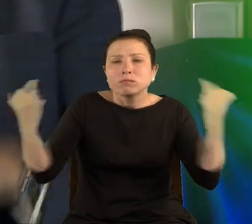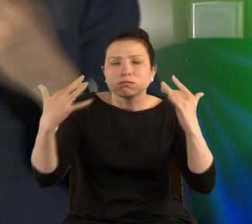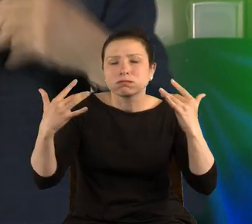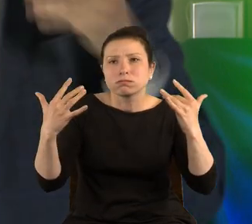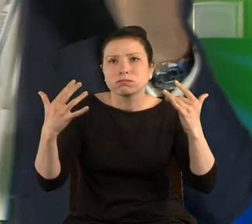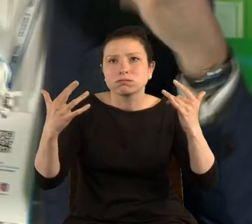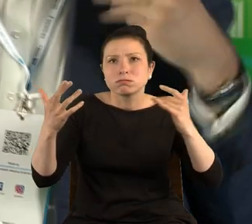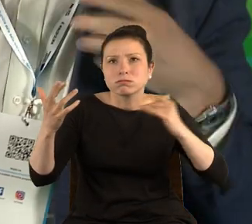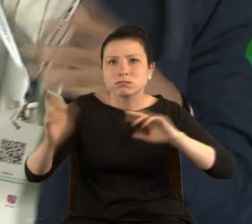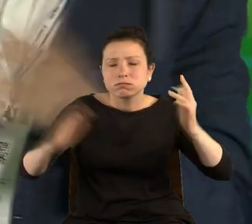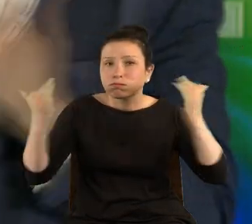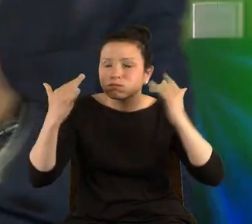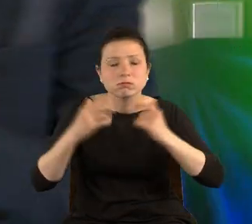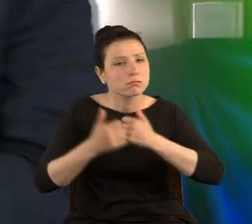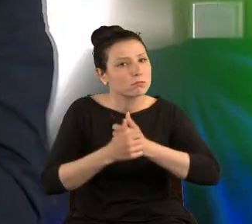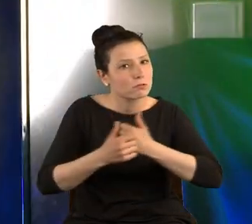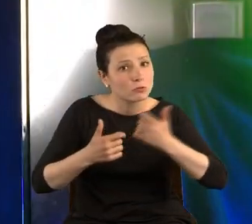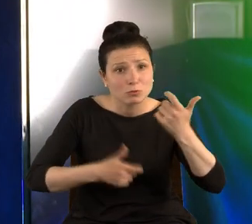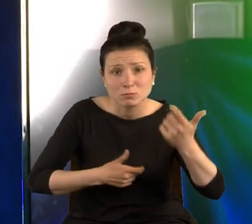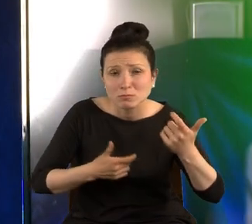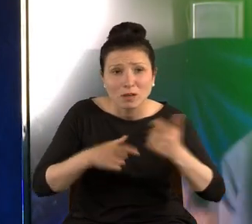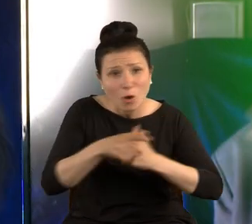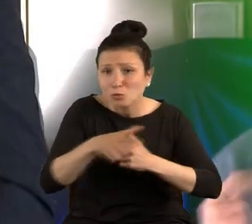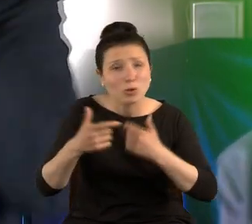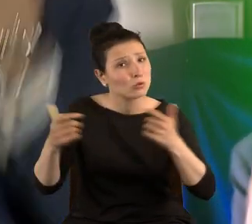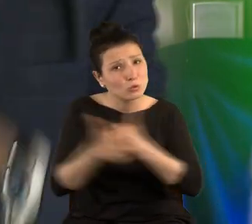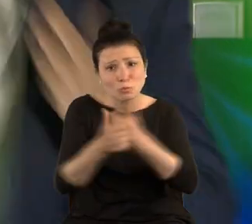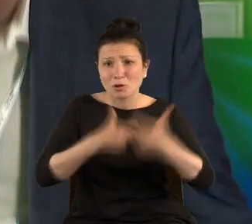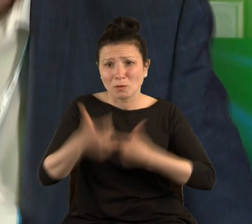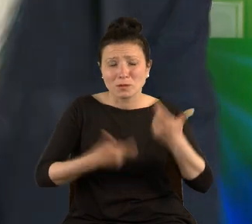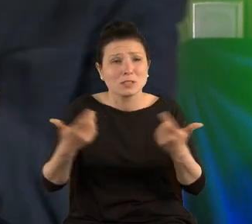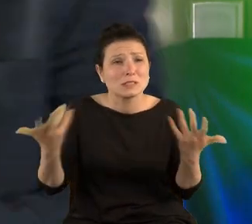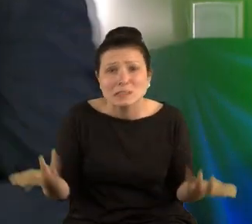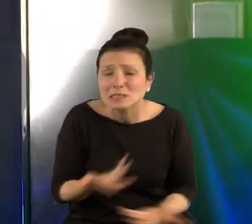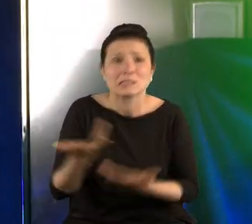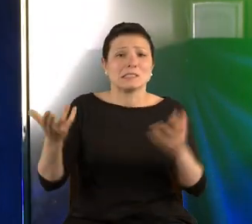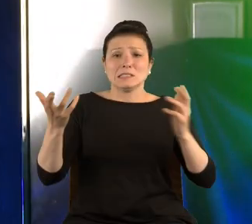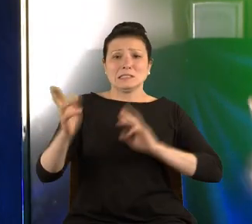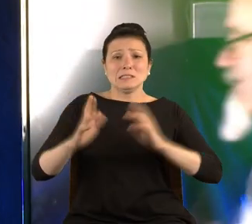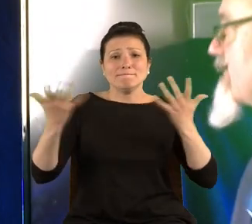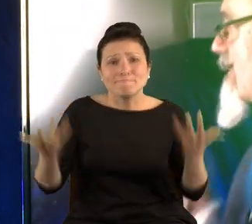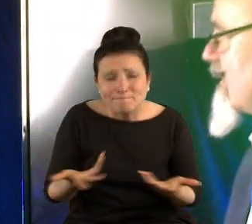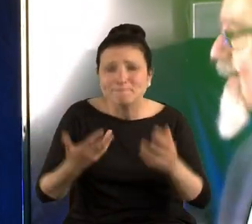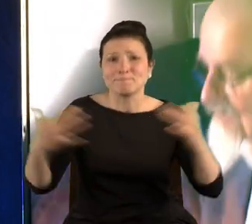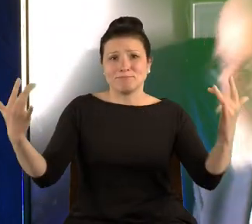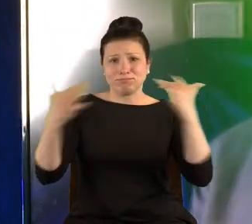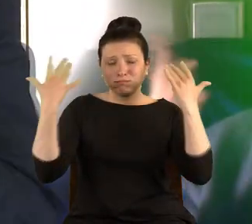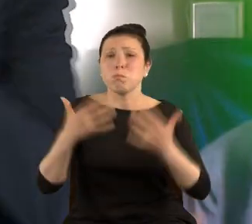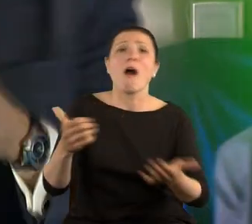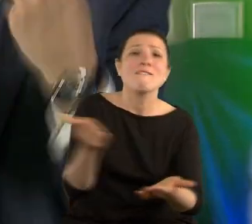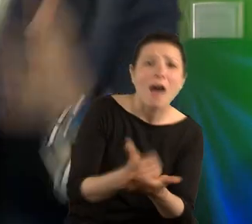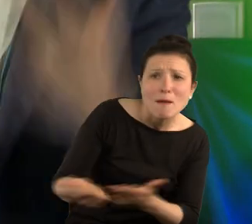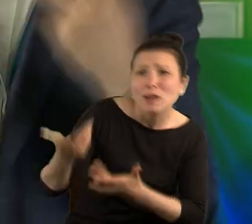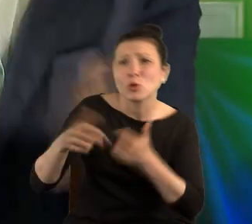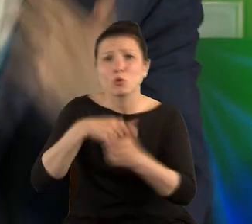tempem i to świetnie jest zrobione. Słuchaj, nie musisz kupić, bo farmacenta i tak dalej